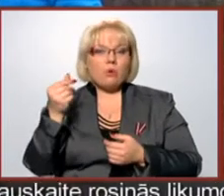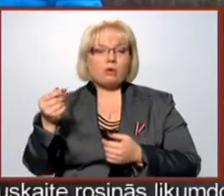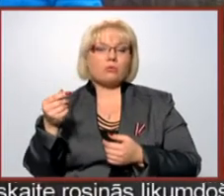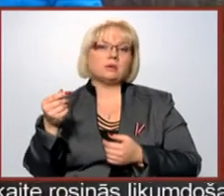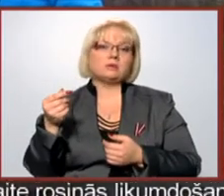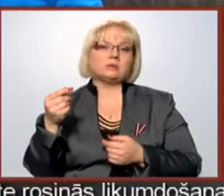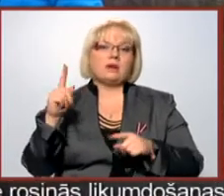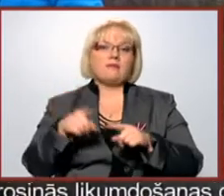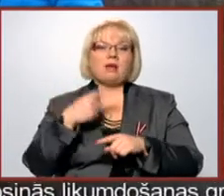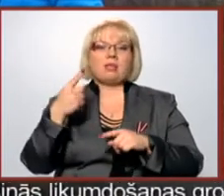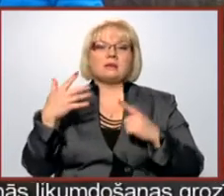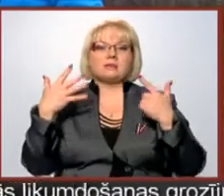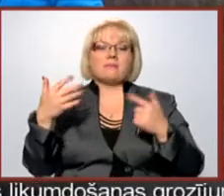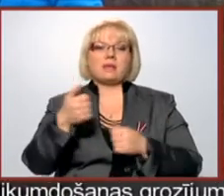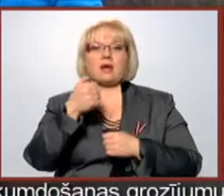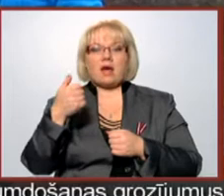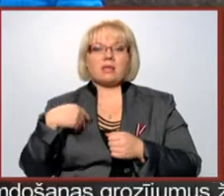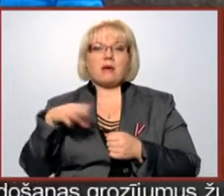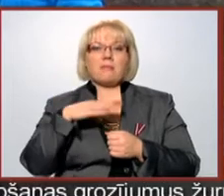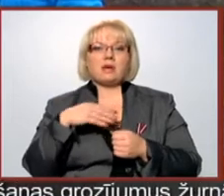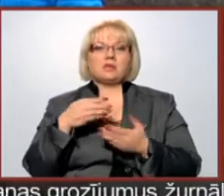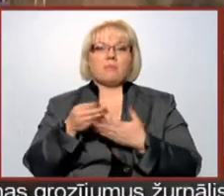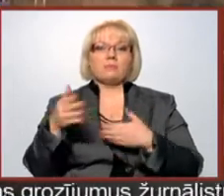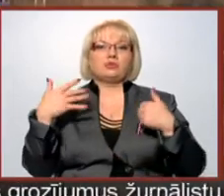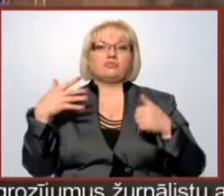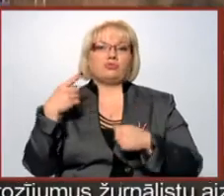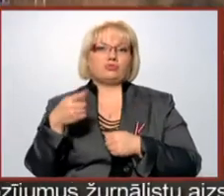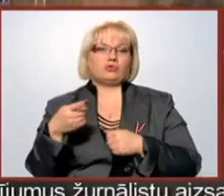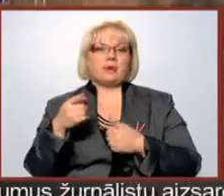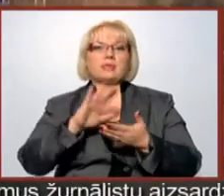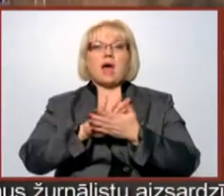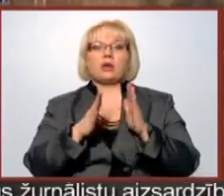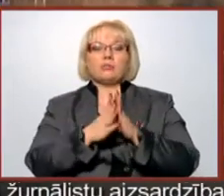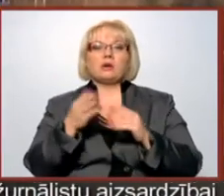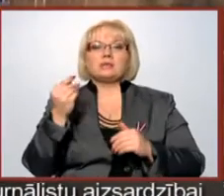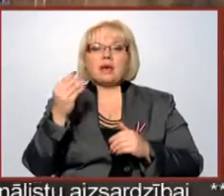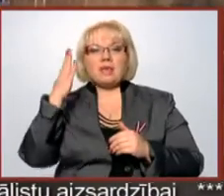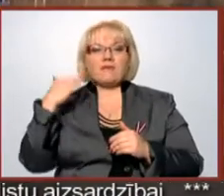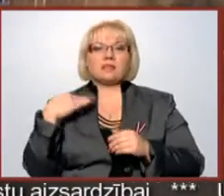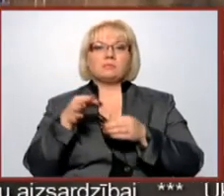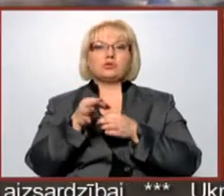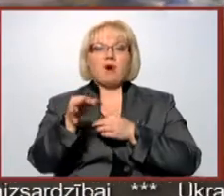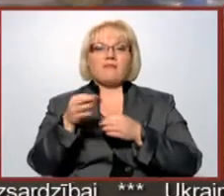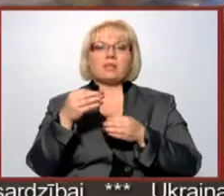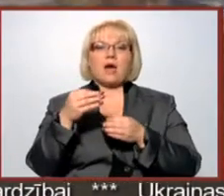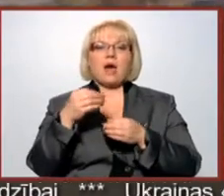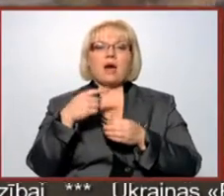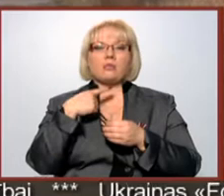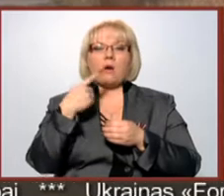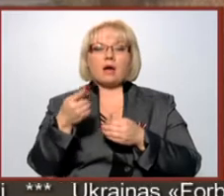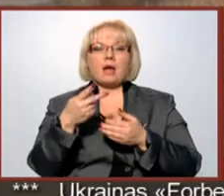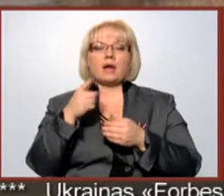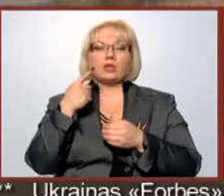vēl septitā gadā mēs jau maksājām pie 70 tūkstošiem. Darījumos cena Ventspils novadā tiek norādīta kā